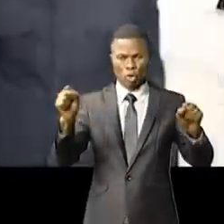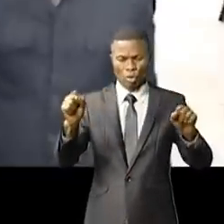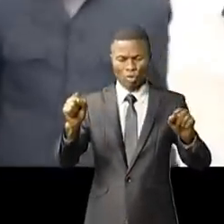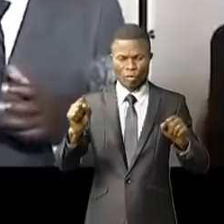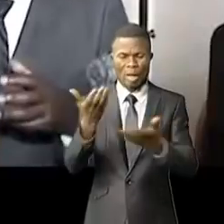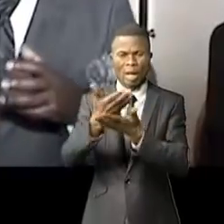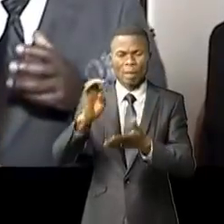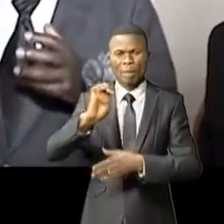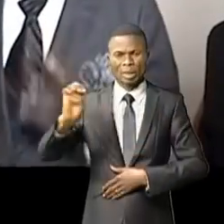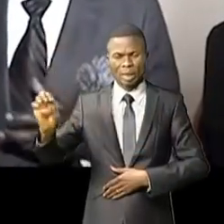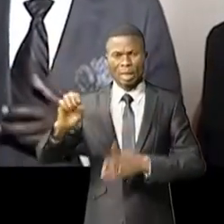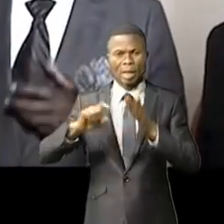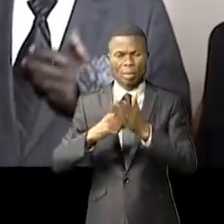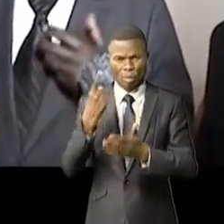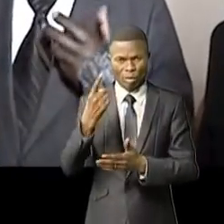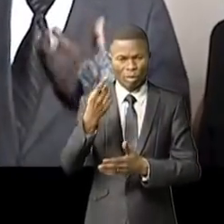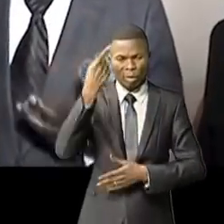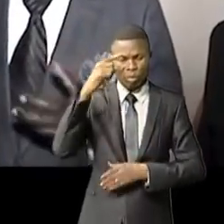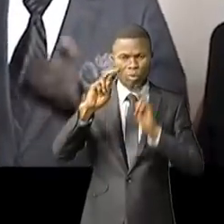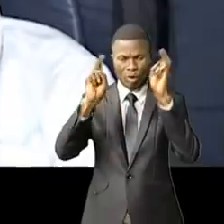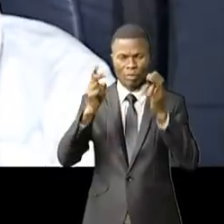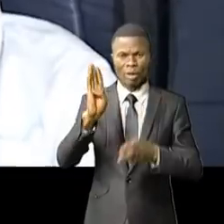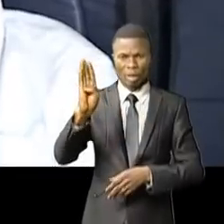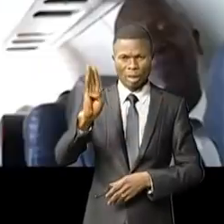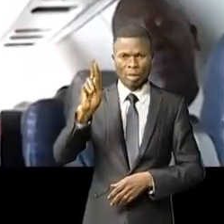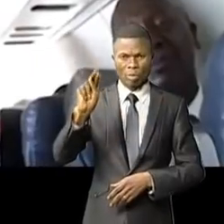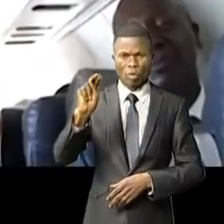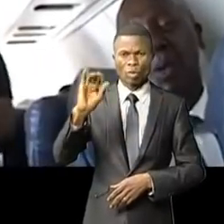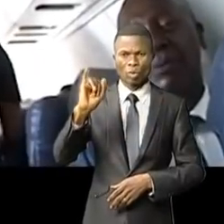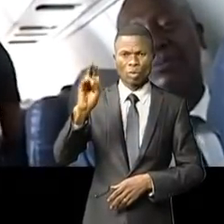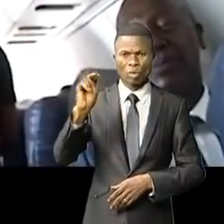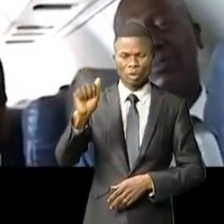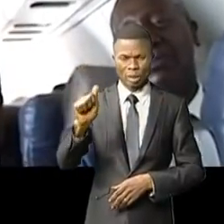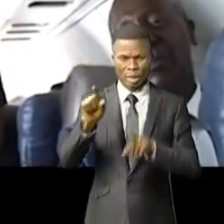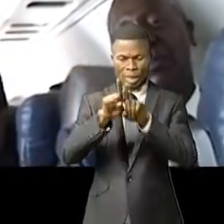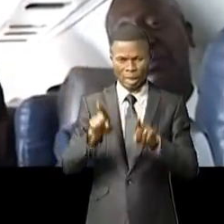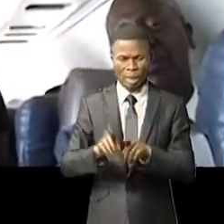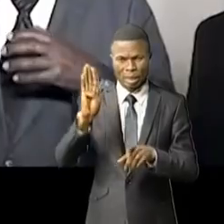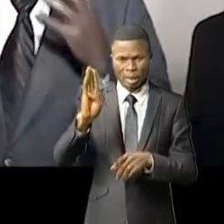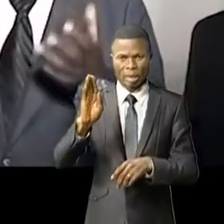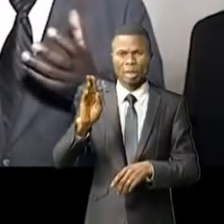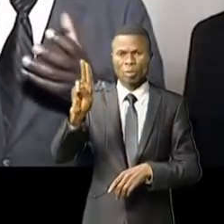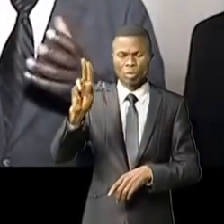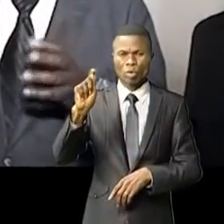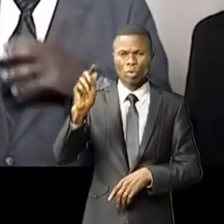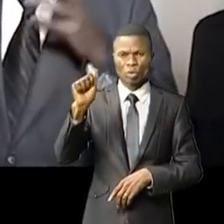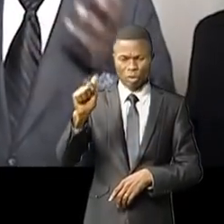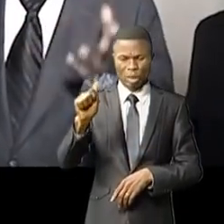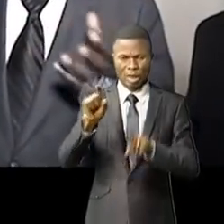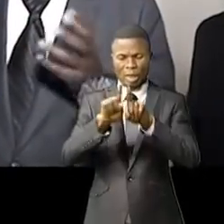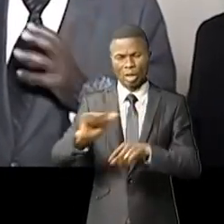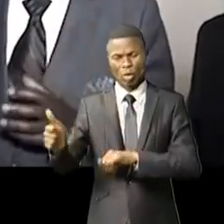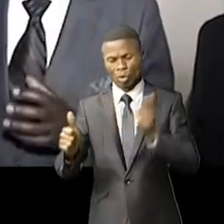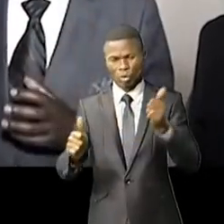Orientale, une première pour les villes de Bounia, Bouta, Issyro et autres. C'est un apport aussi des